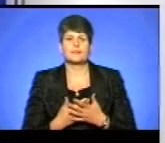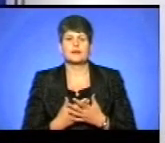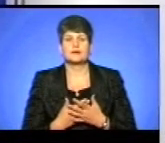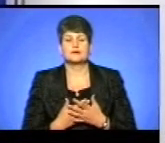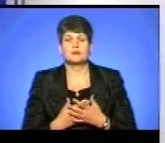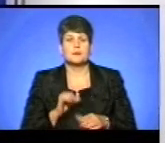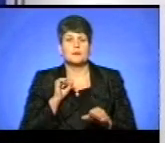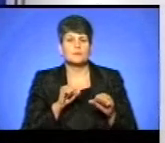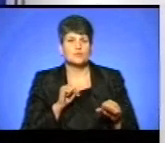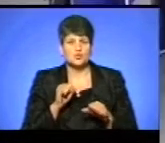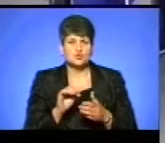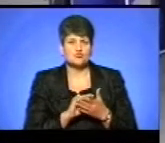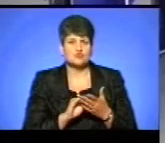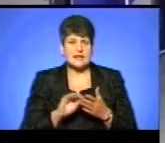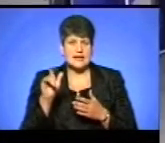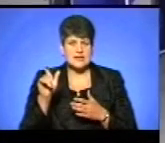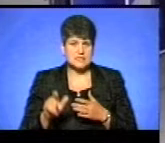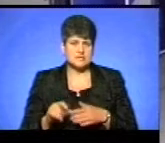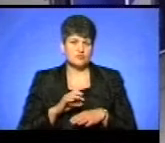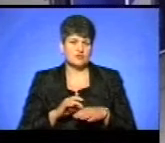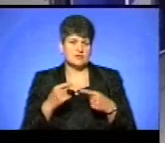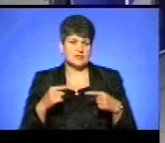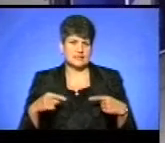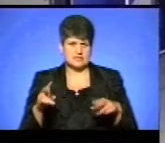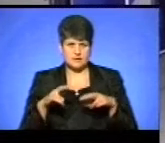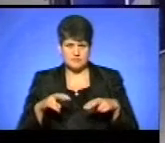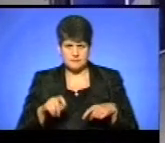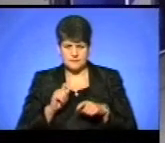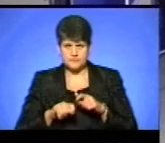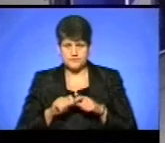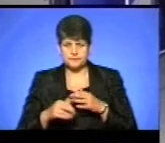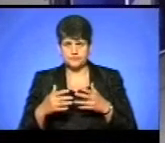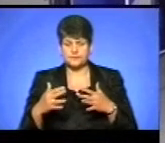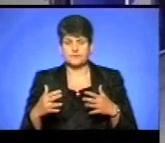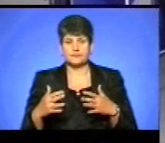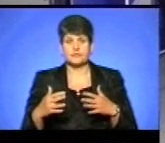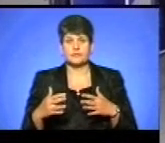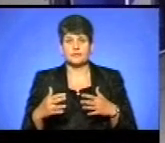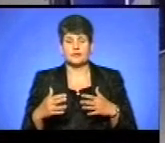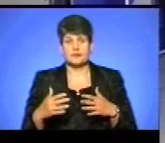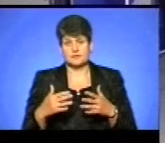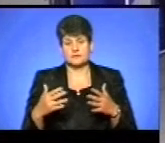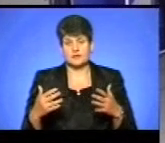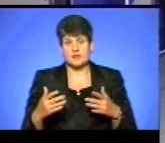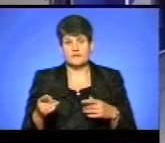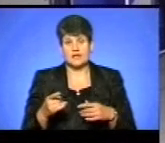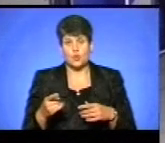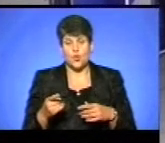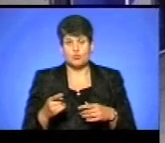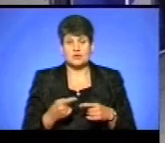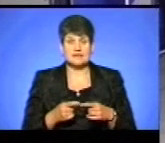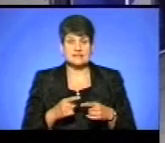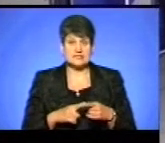б'ють журналістів, які проводять різноманітні журналістські розслідування по певних корупційних схемах, і так далі, і так далі. І в Тернополі це